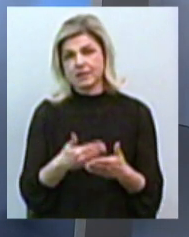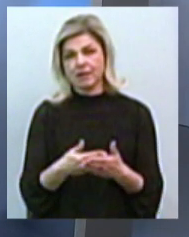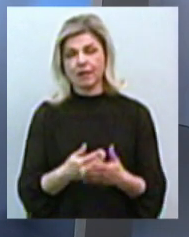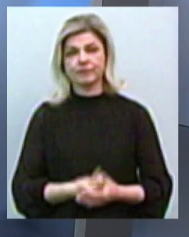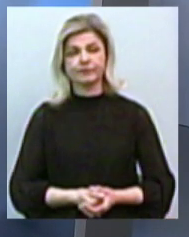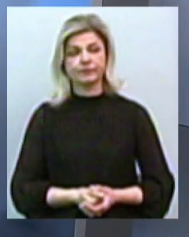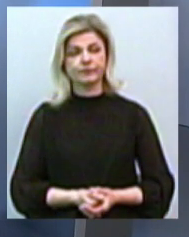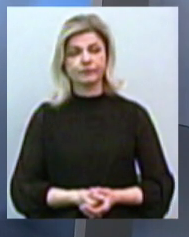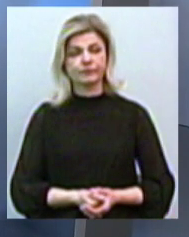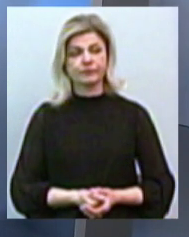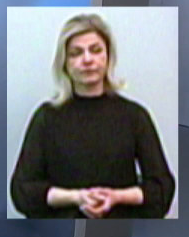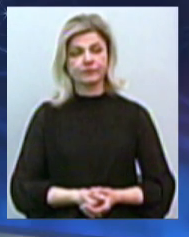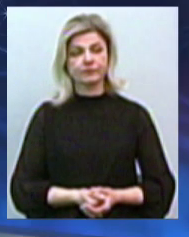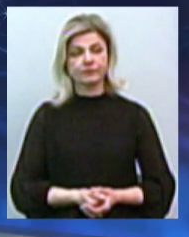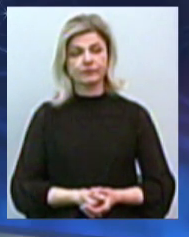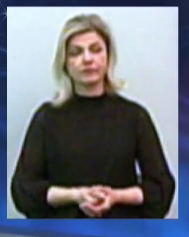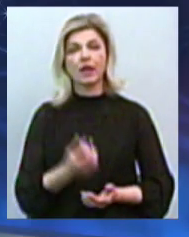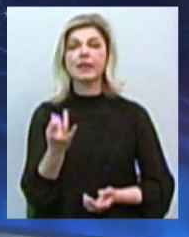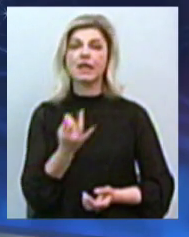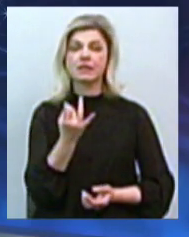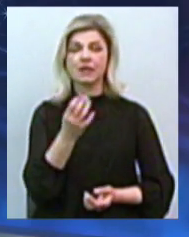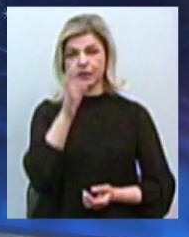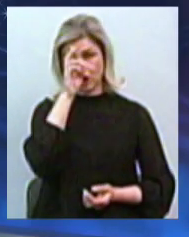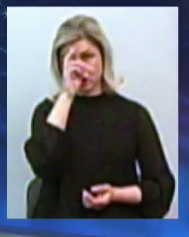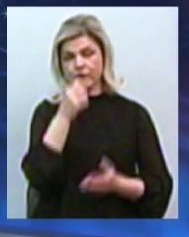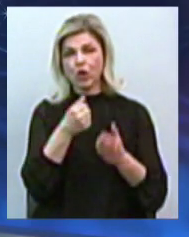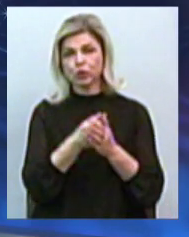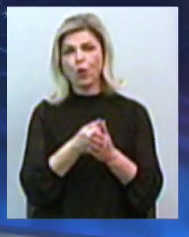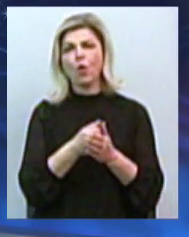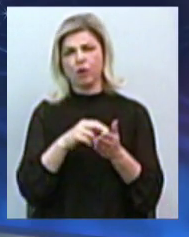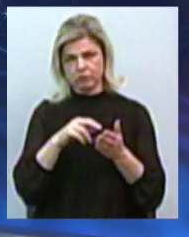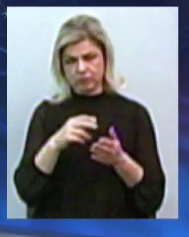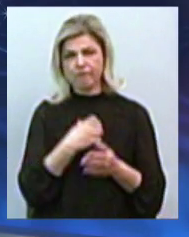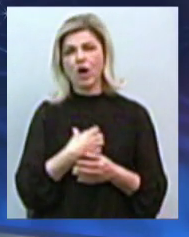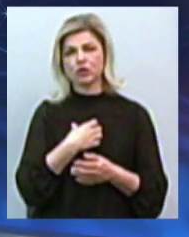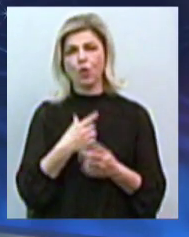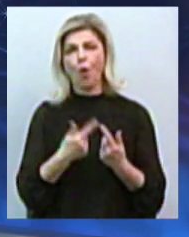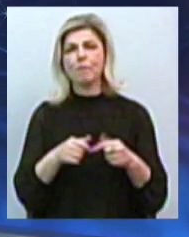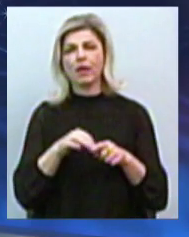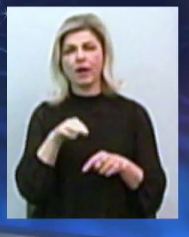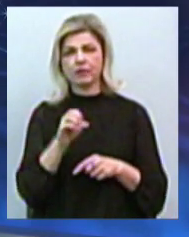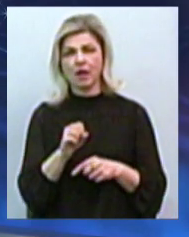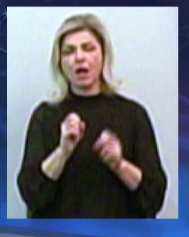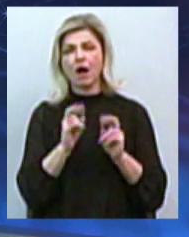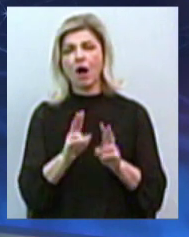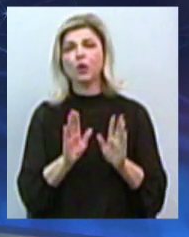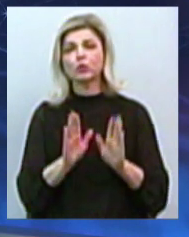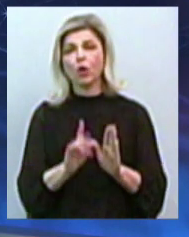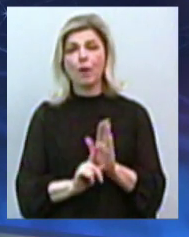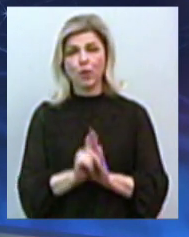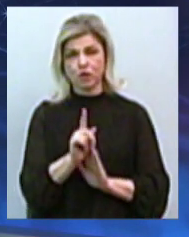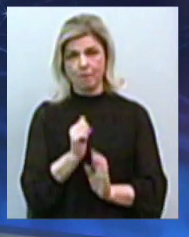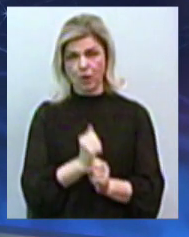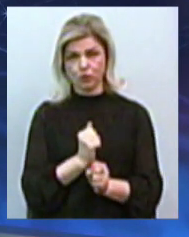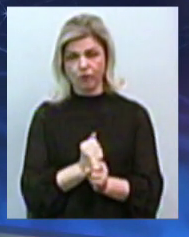чому ні? Ну, а інтерес держави до стратегічного об'єкта після того, як цей об'єкт лише-лише почав працювати